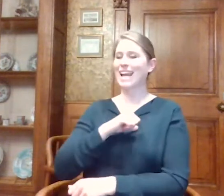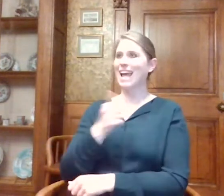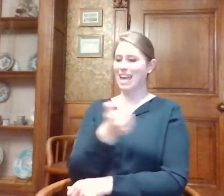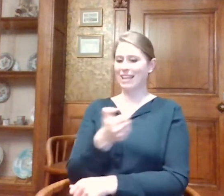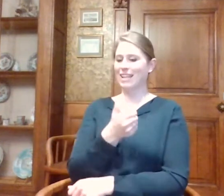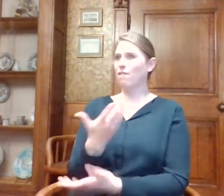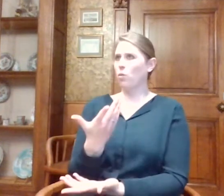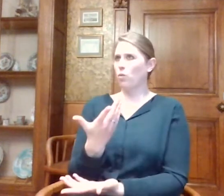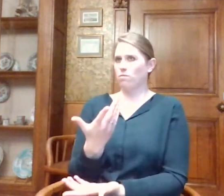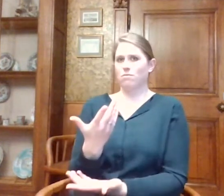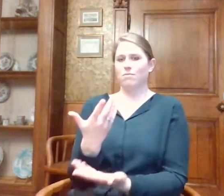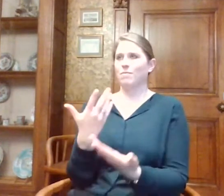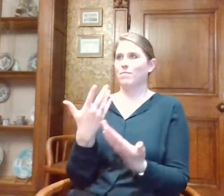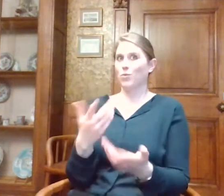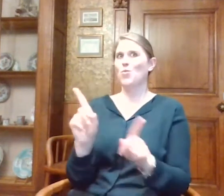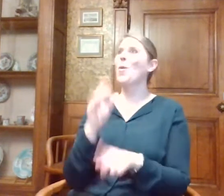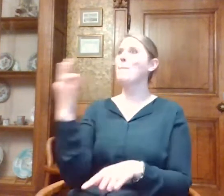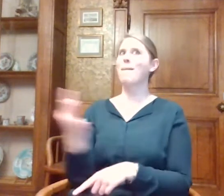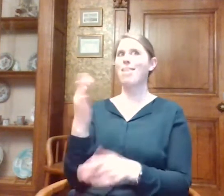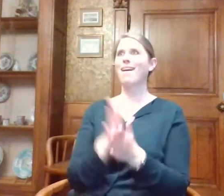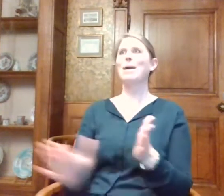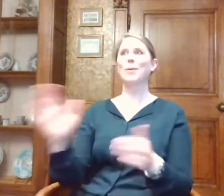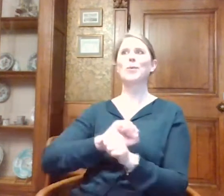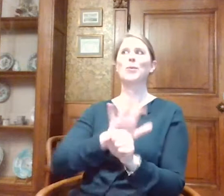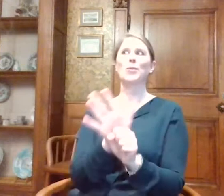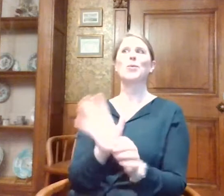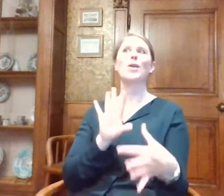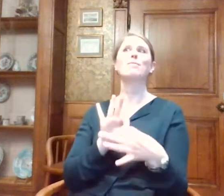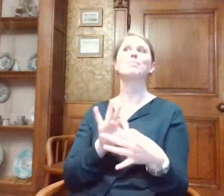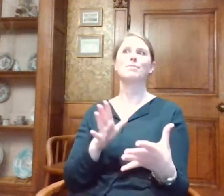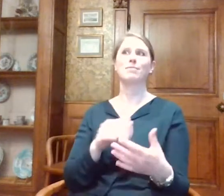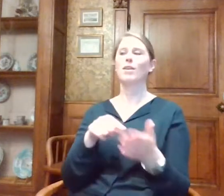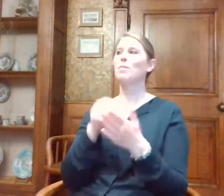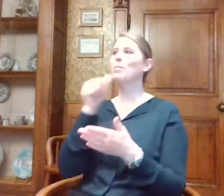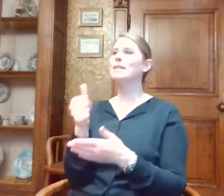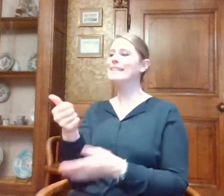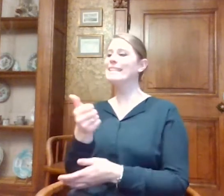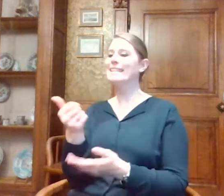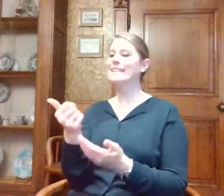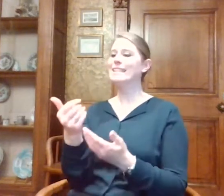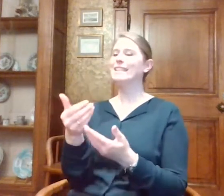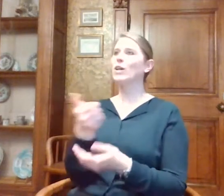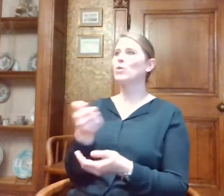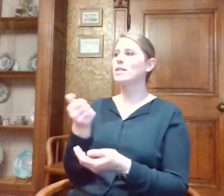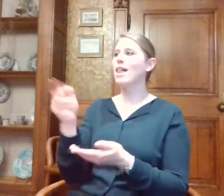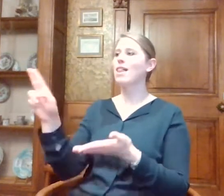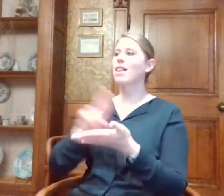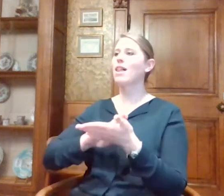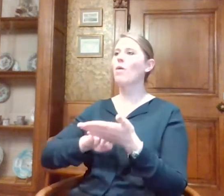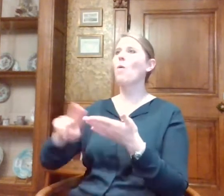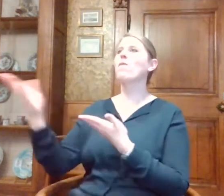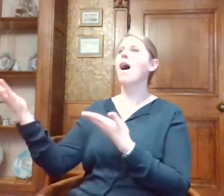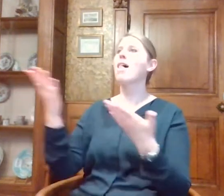is in deze tijd natuurlijk ook belangrijk. Dus je moet geen toestelletjes aan je onthaal beginnen